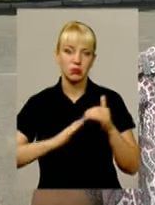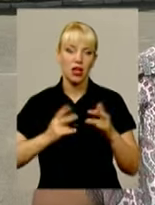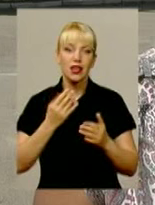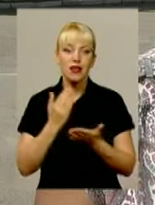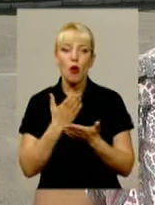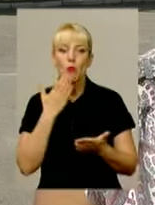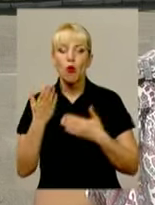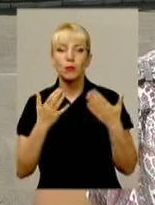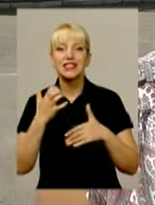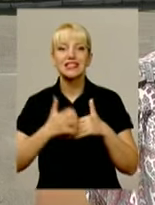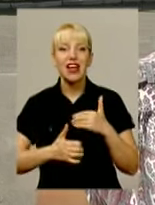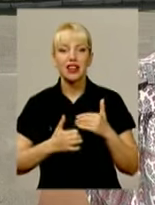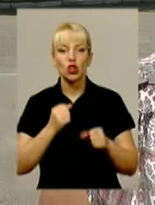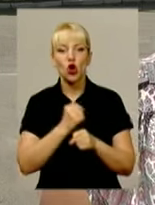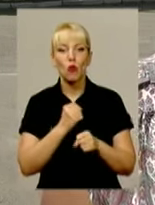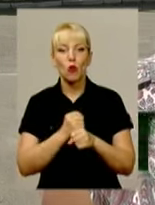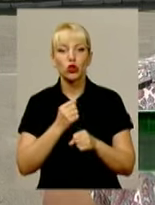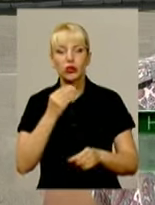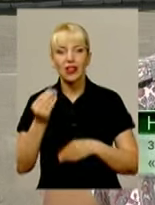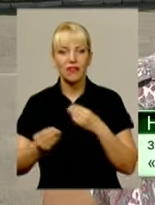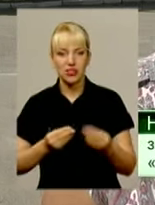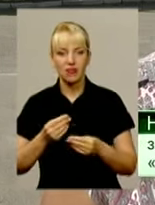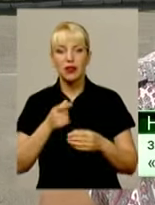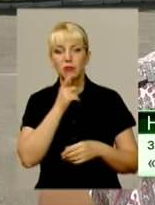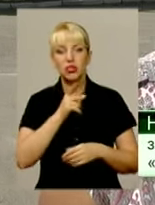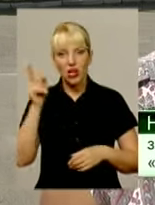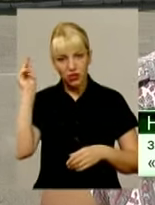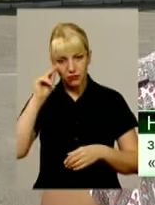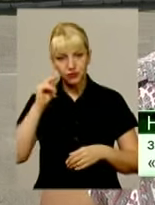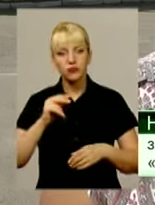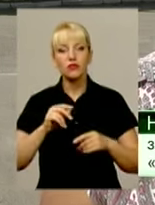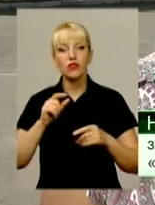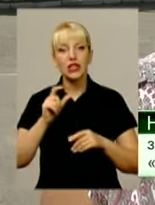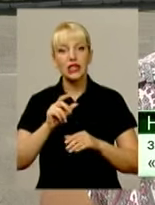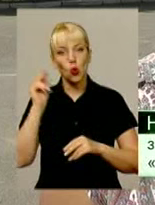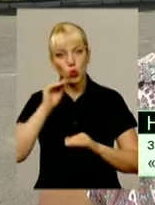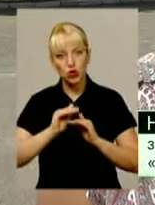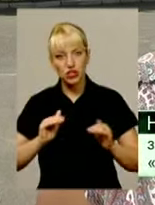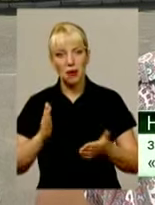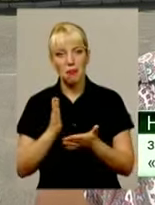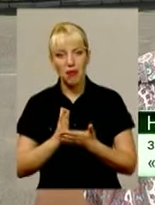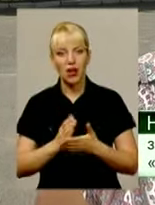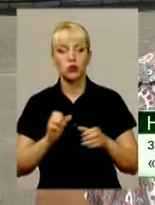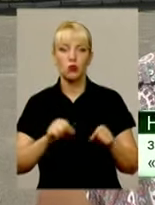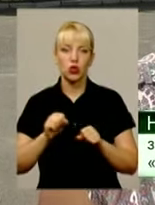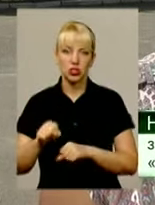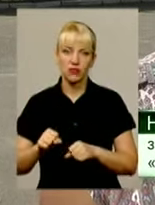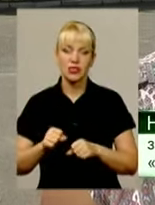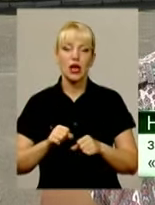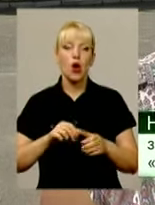Під час навчання в нашому навчальному закладі наші учні мають можливість проходити виробничу практику на